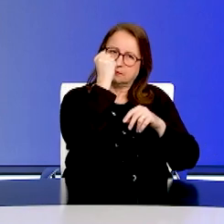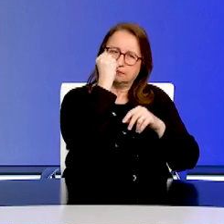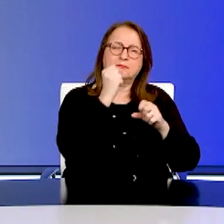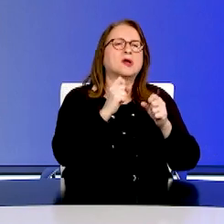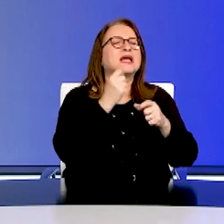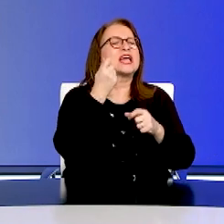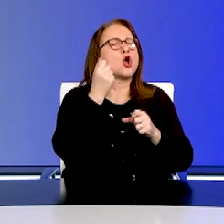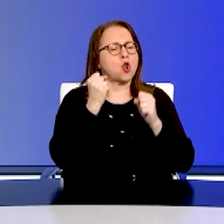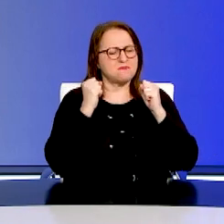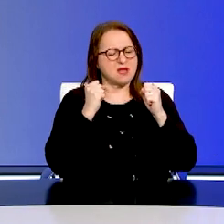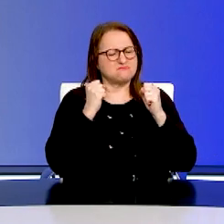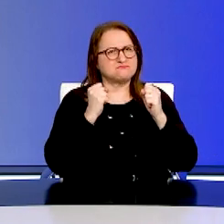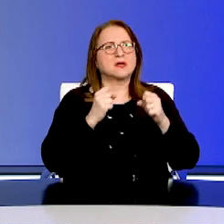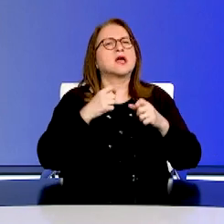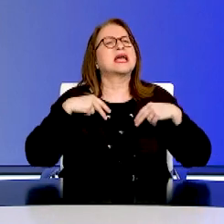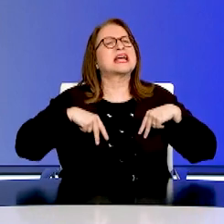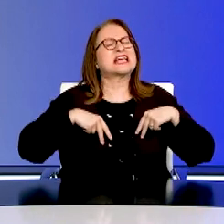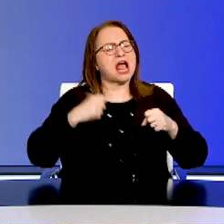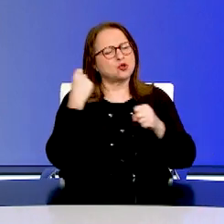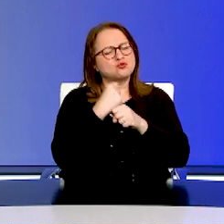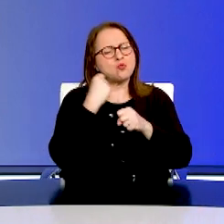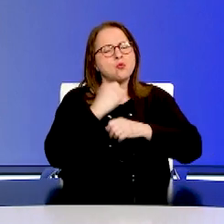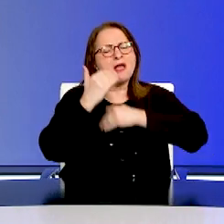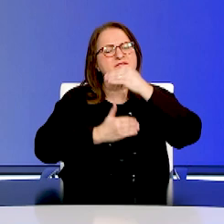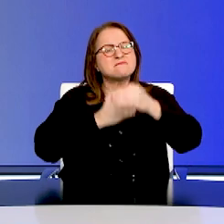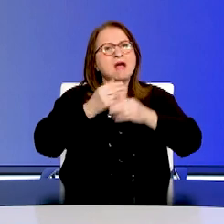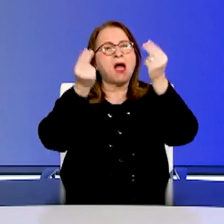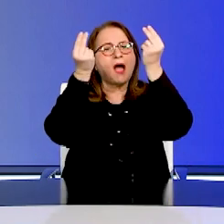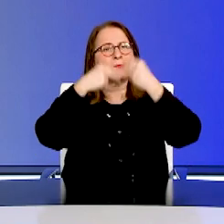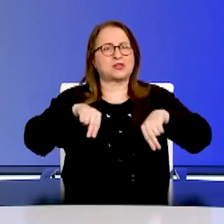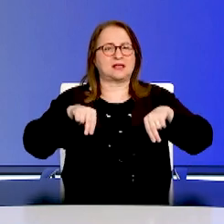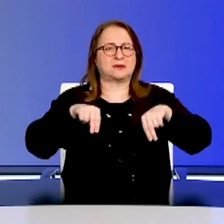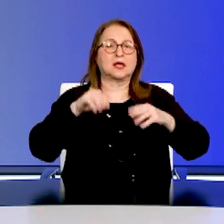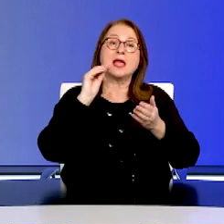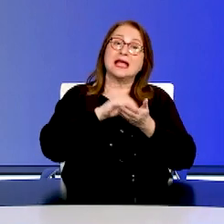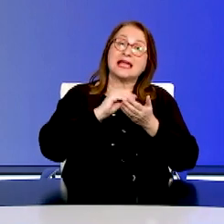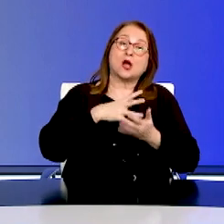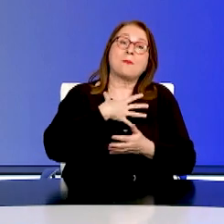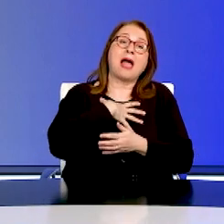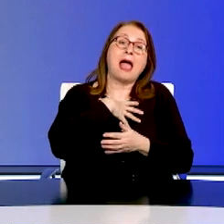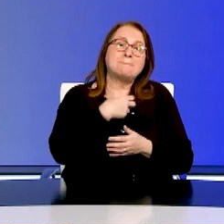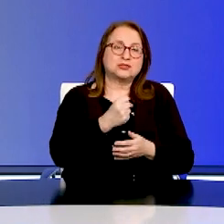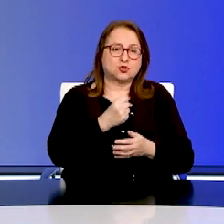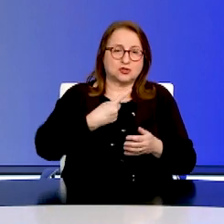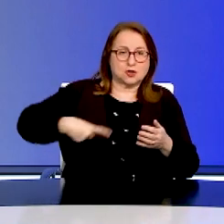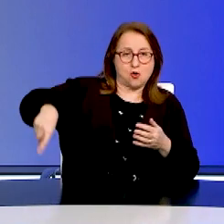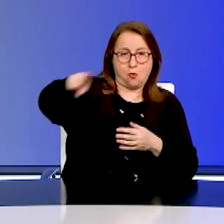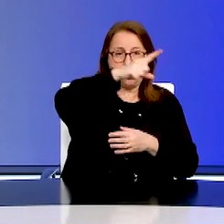αποτελεσματικό τροτοκράτος. Και επιπλέον, με δυνατούς δεσμούς εμπιστοσύνης ανάμεσα στην πολιτεία και τους πολίτες.